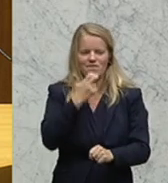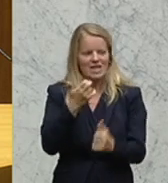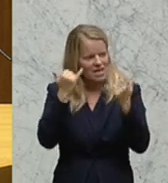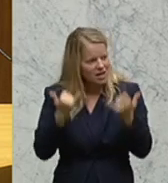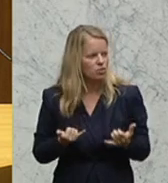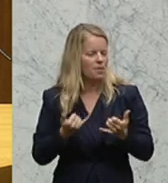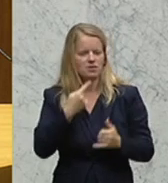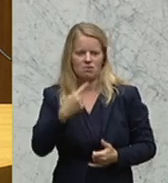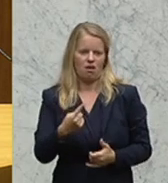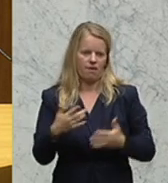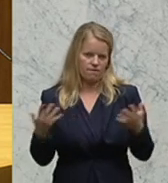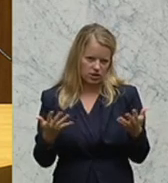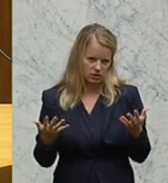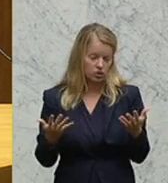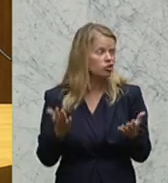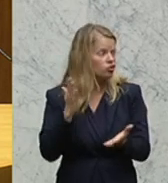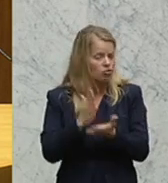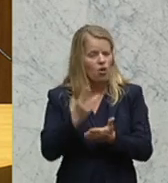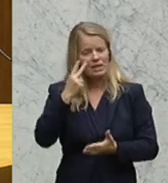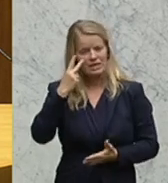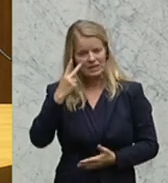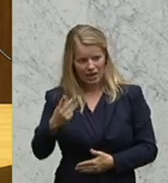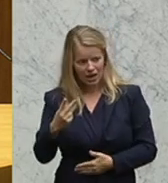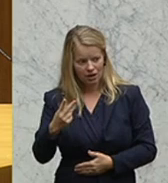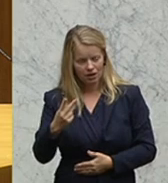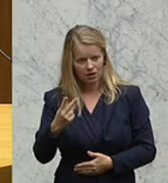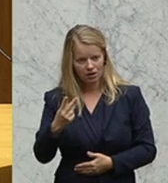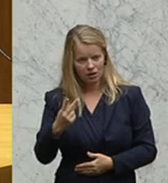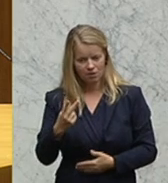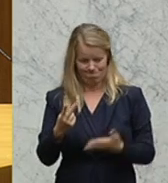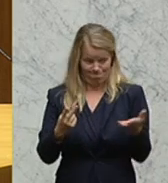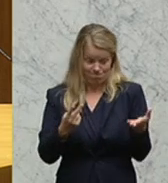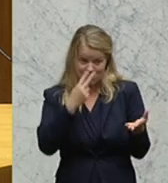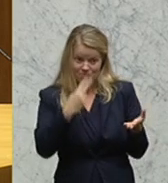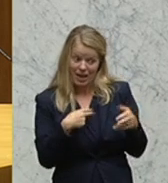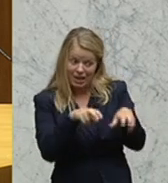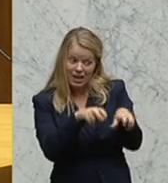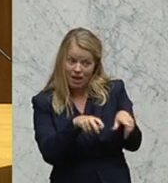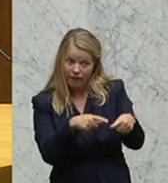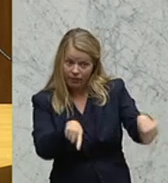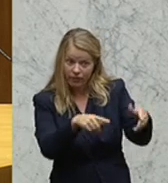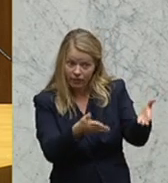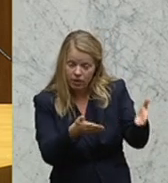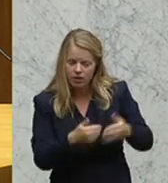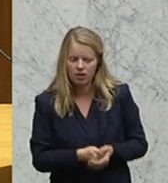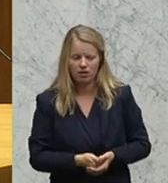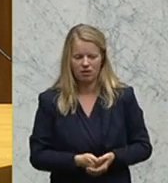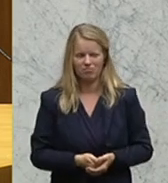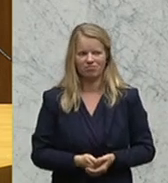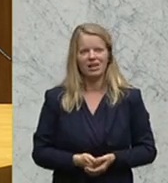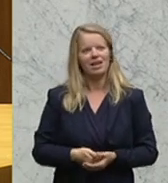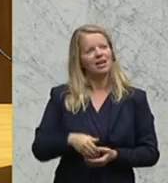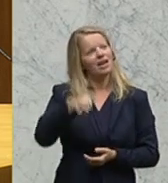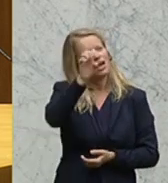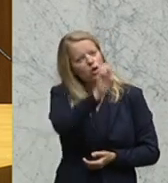festzustellen, dass wir schon gesehen haben, anlässlich des Falles Griechenland, dass es einige Schwachstellen innerhalb der